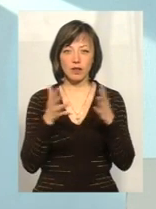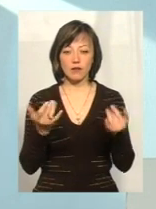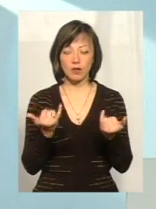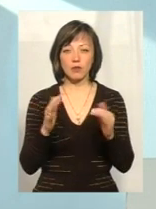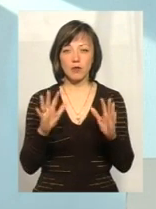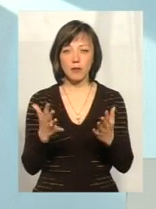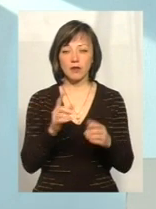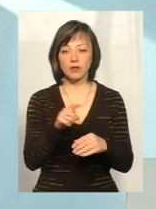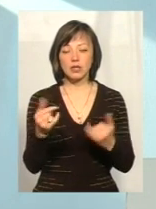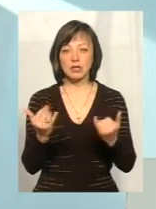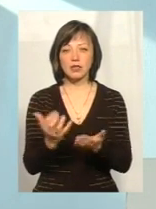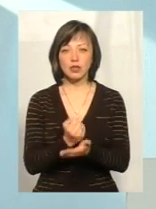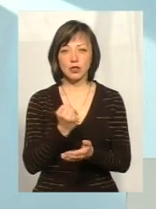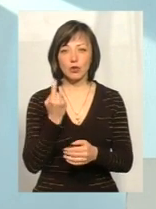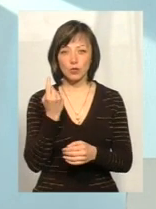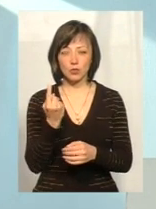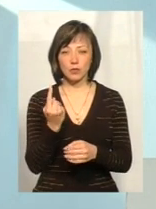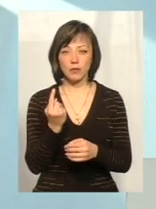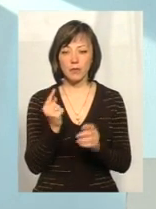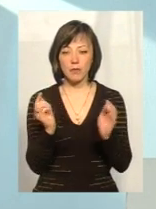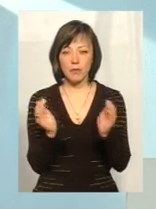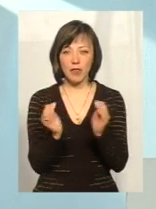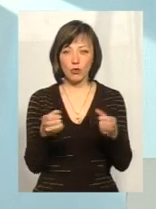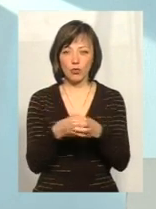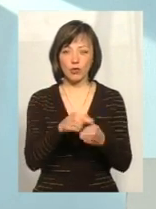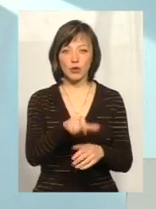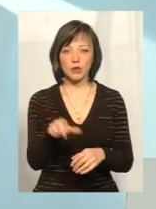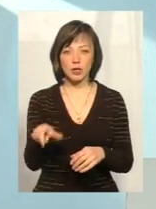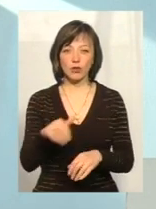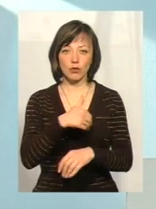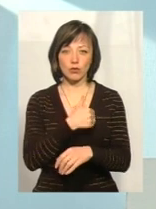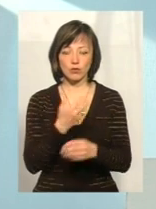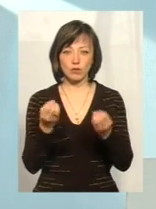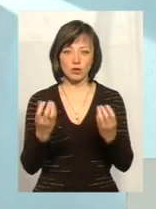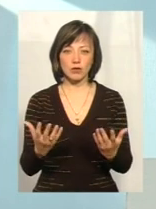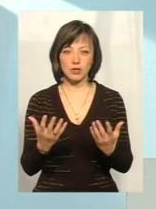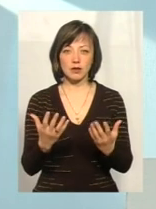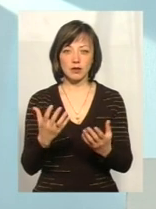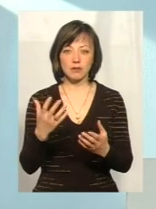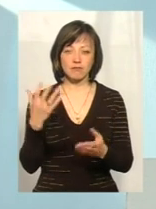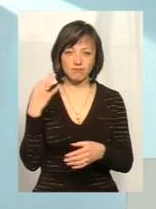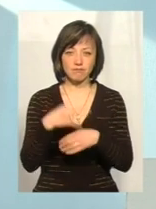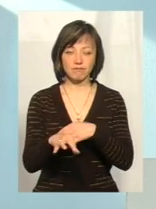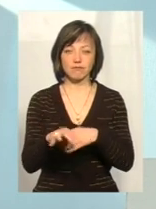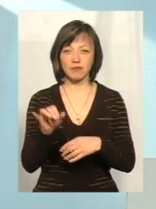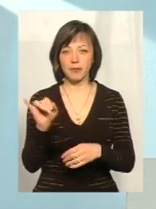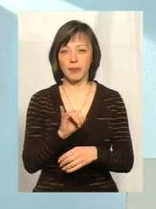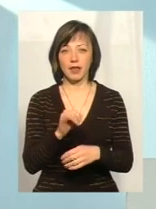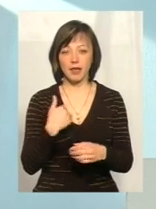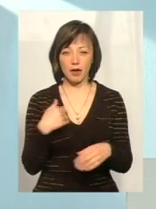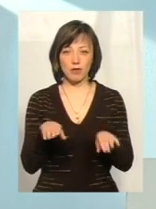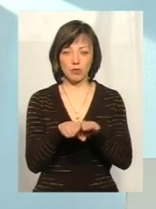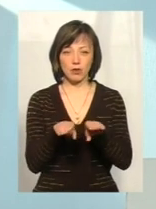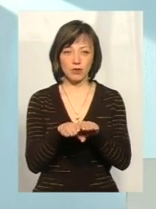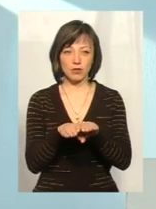випадку вони зараз знайшли одну тільки маленьку групку людей, яких вони хочуть просто прижати. І я це